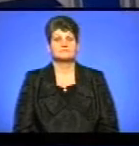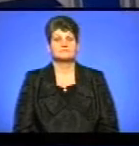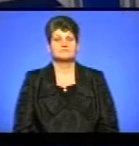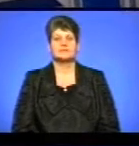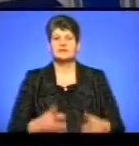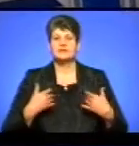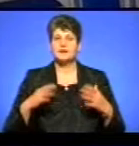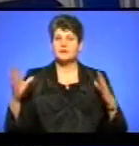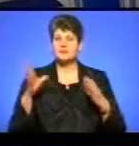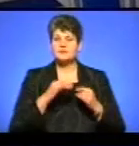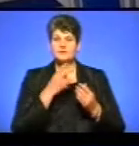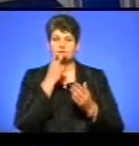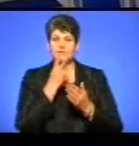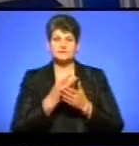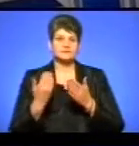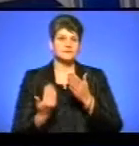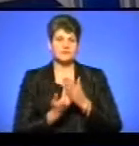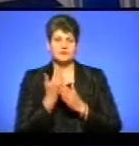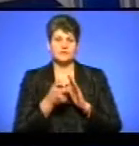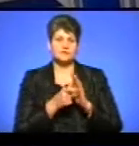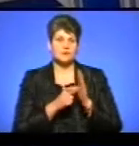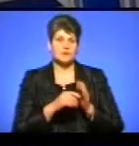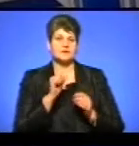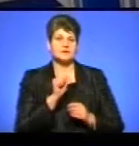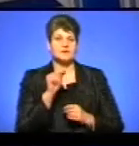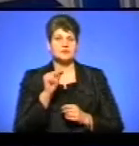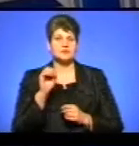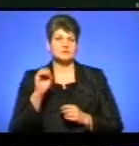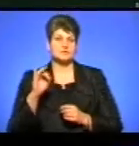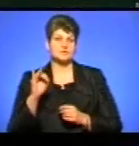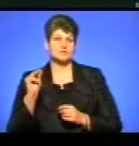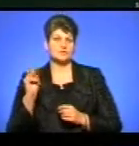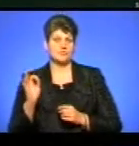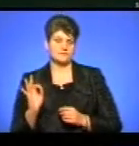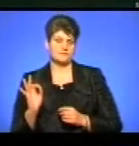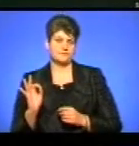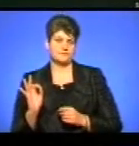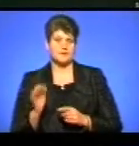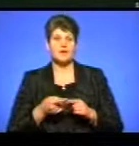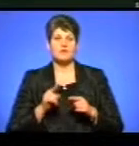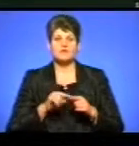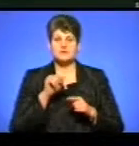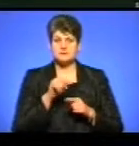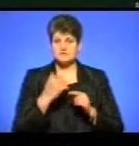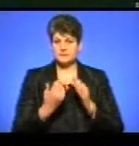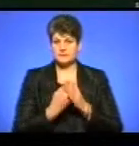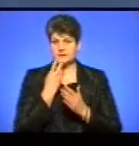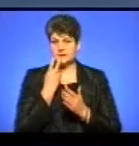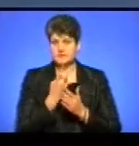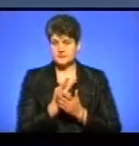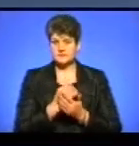Вітаю всіх, хто зараз з нами. Ви дивитесь новини у студії Анастасія Чучко. І у цьому випуску дивіться про таке.